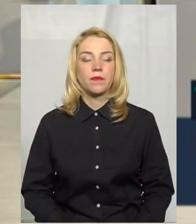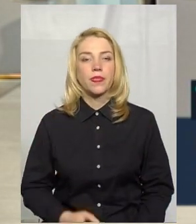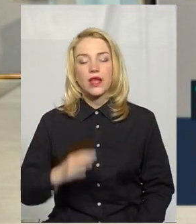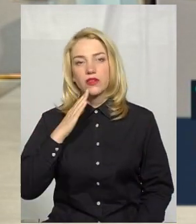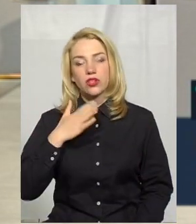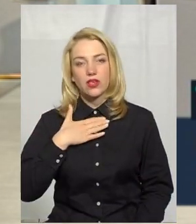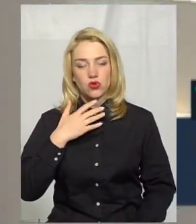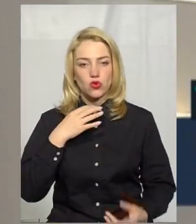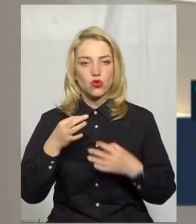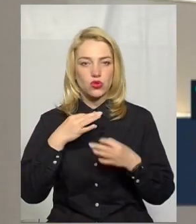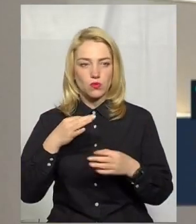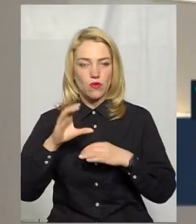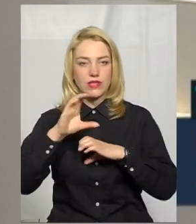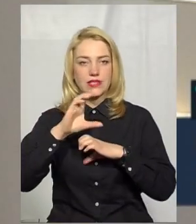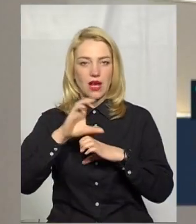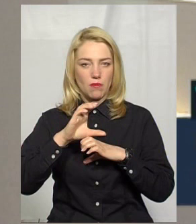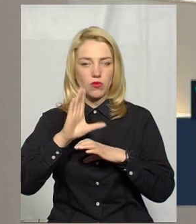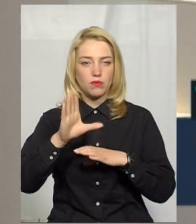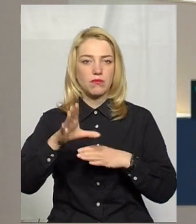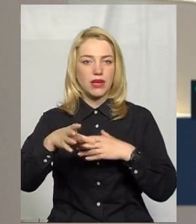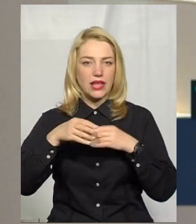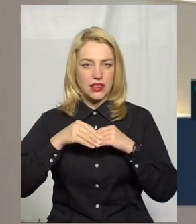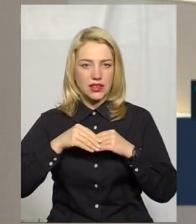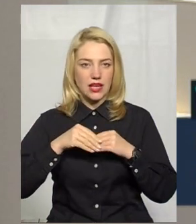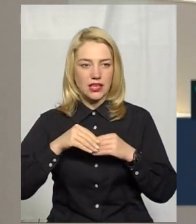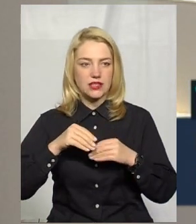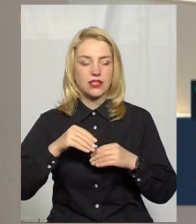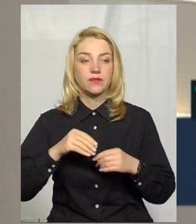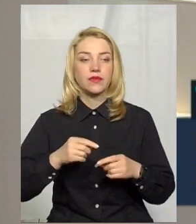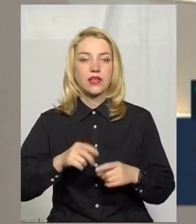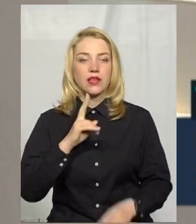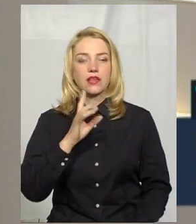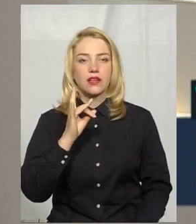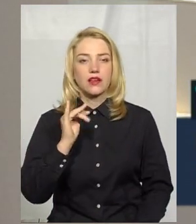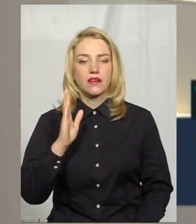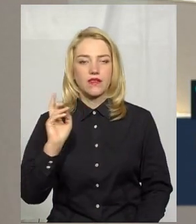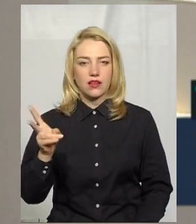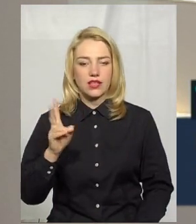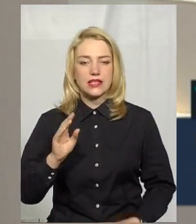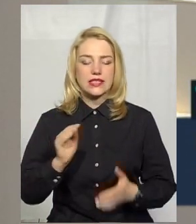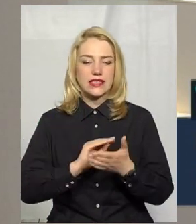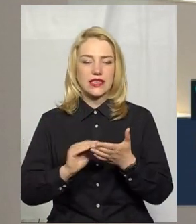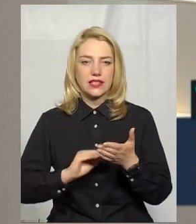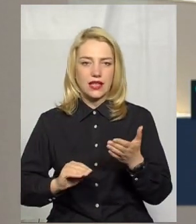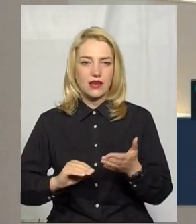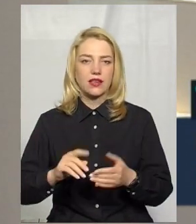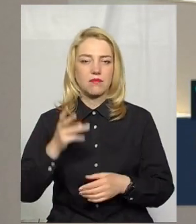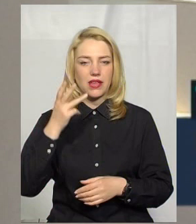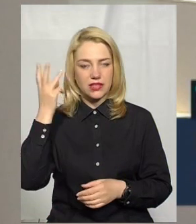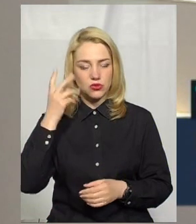нашої розмови також скайпом пізніше приєднається Михайло Кривок, секретар Хмельницької міської ради.